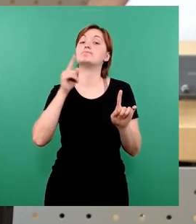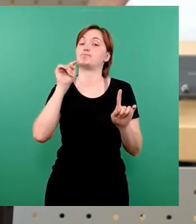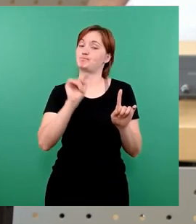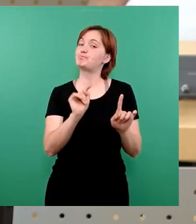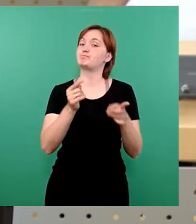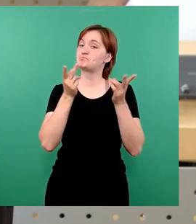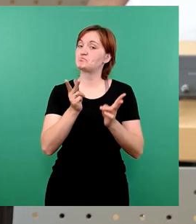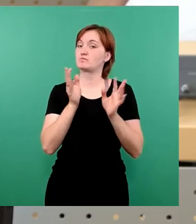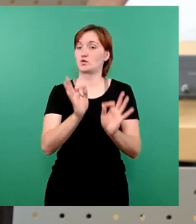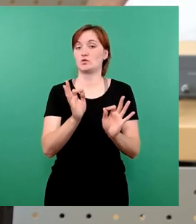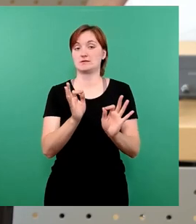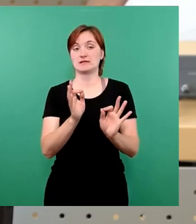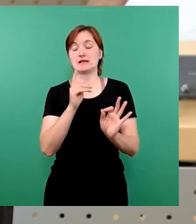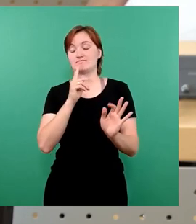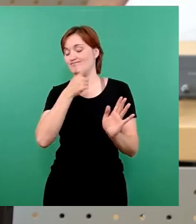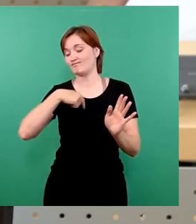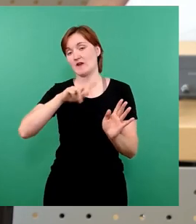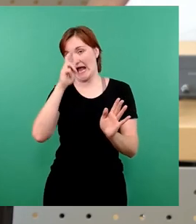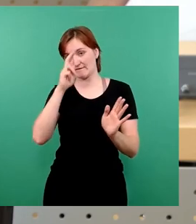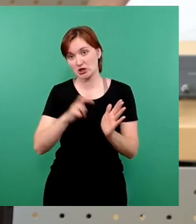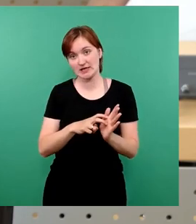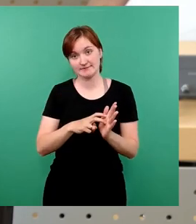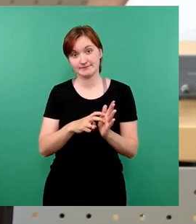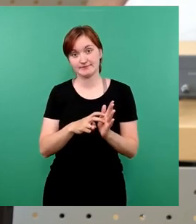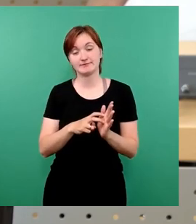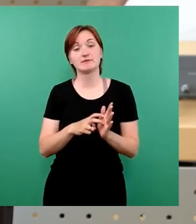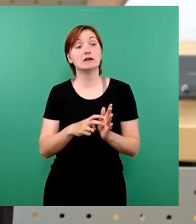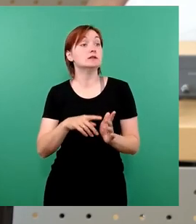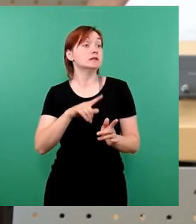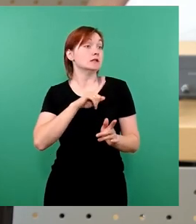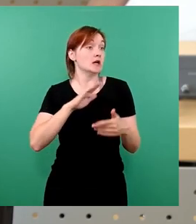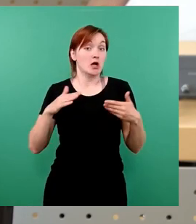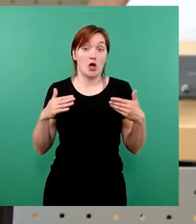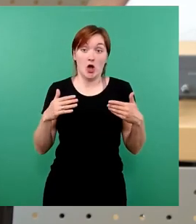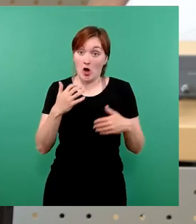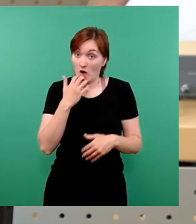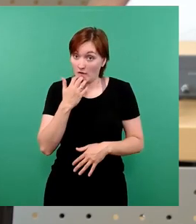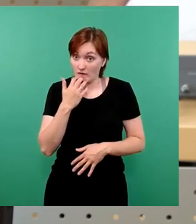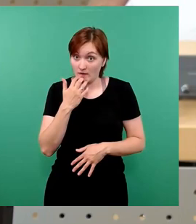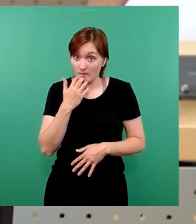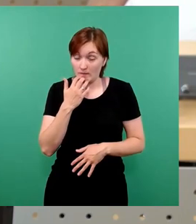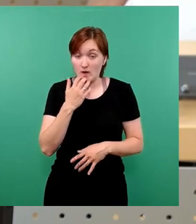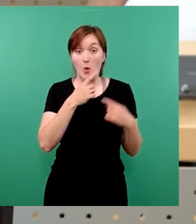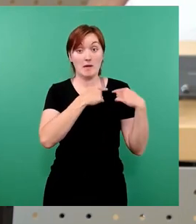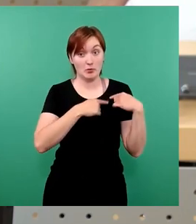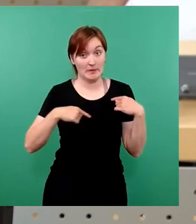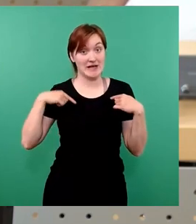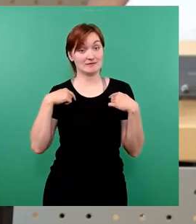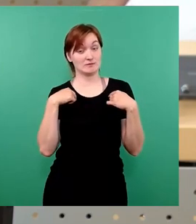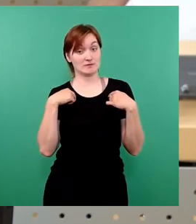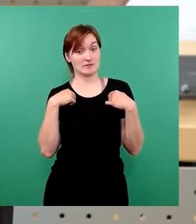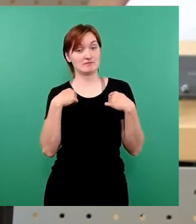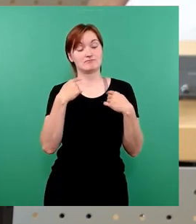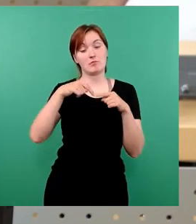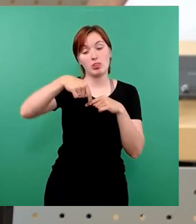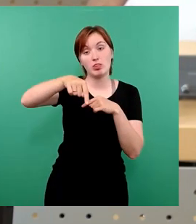gemacht, dass wir diesen zustimmen können. Und ich würde mich freuen, wenn erstens der Oberbürgermeister selbst trotzdem jetzt im Herbst,